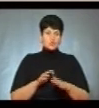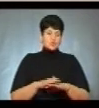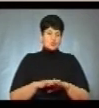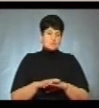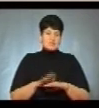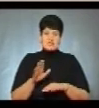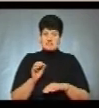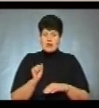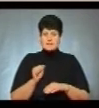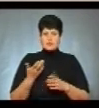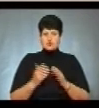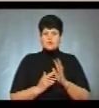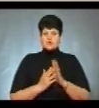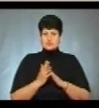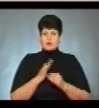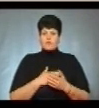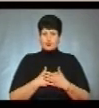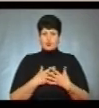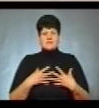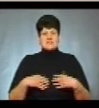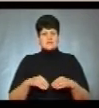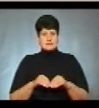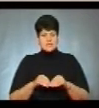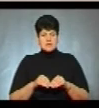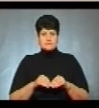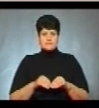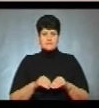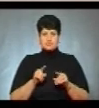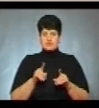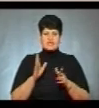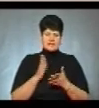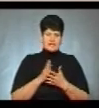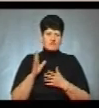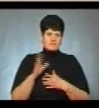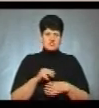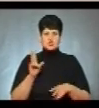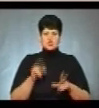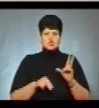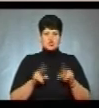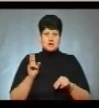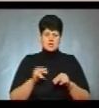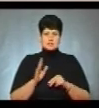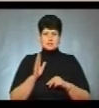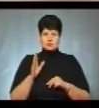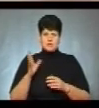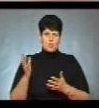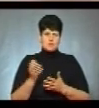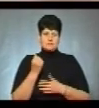і якщо вони зростають в любові, в сім'ї, тоді в них є всі шанси бути успішними».